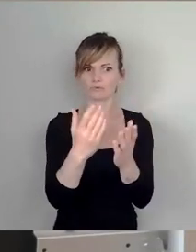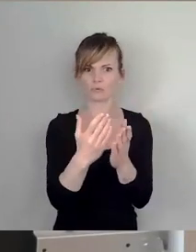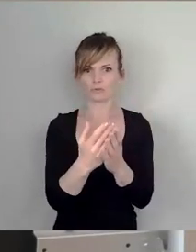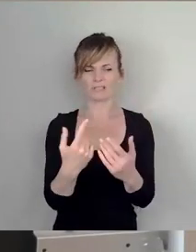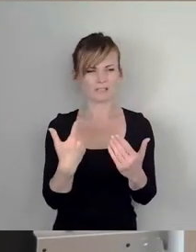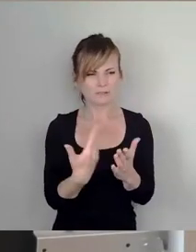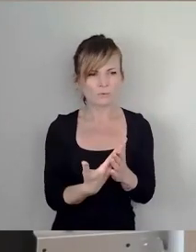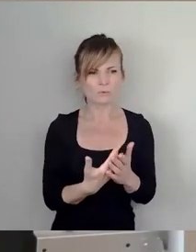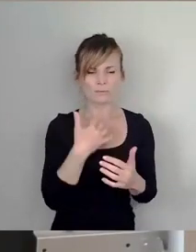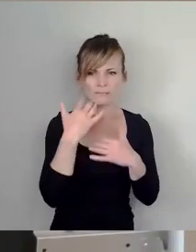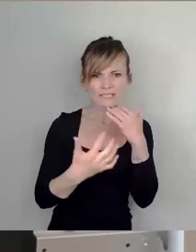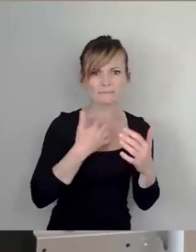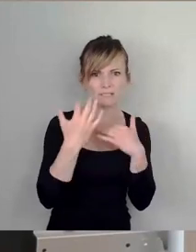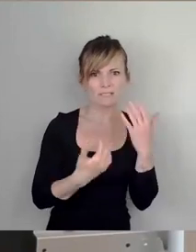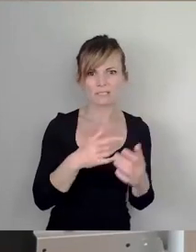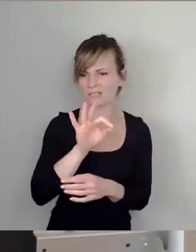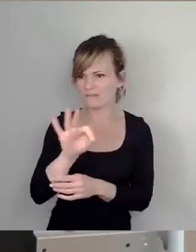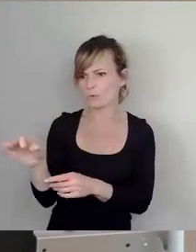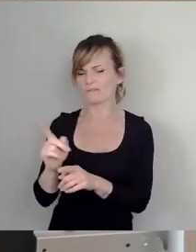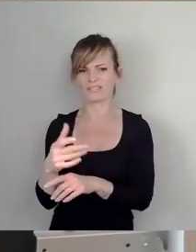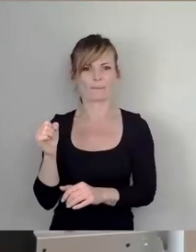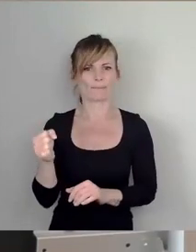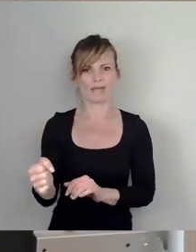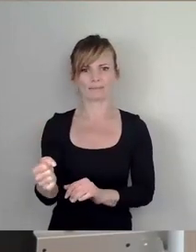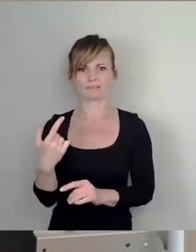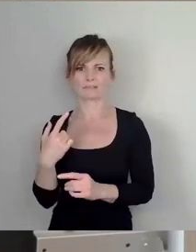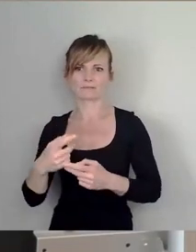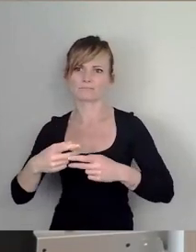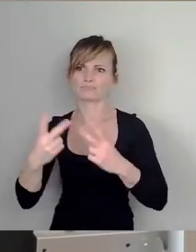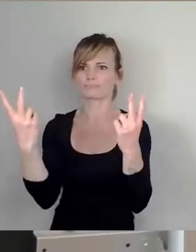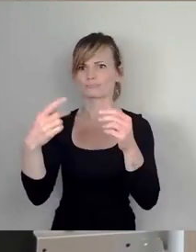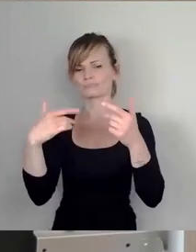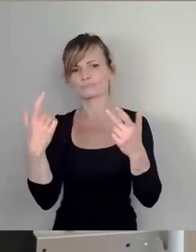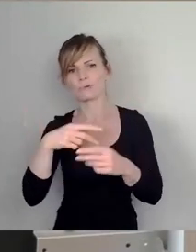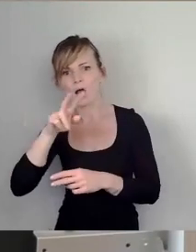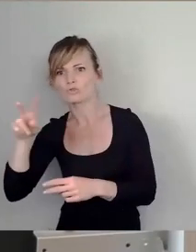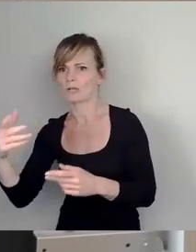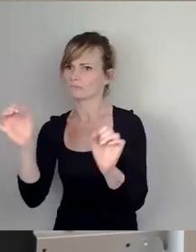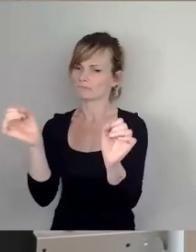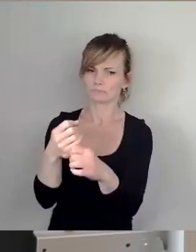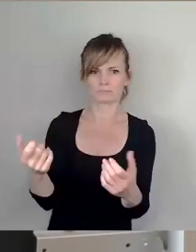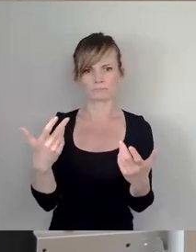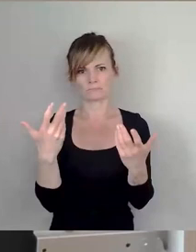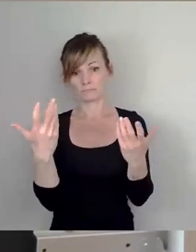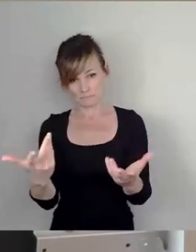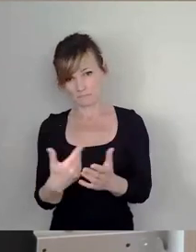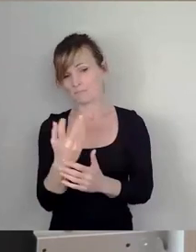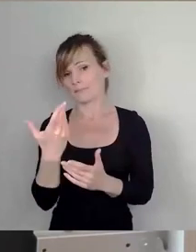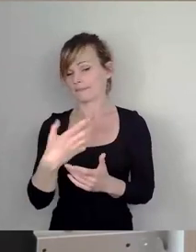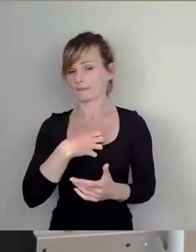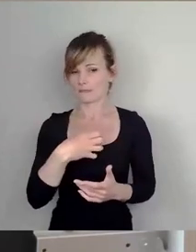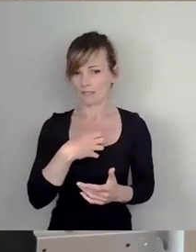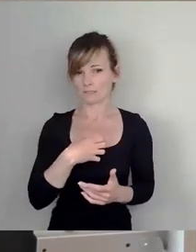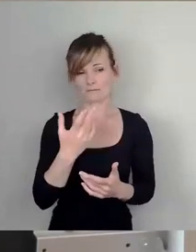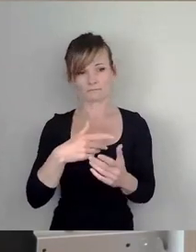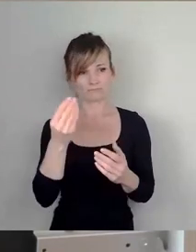bremsend aus. Dies werde noch verstärkt durch die Tatsache, dass sich solche Künstler in Dresden werden, zum Beispiel Grundig, Bergander und